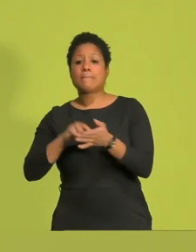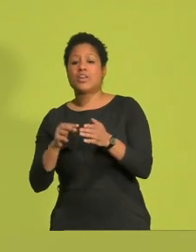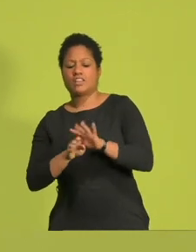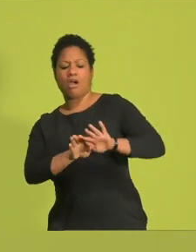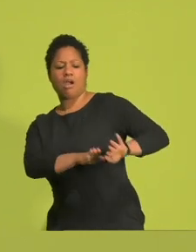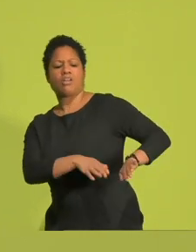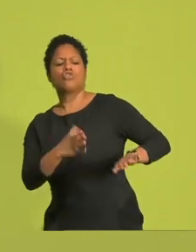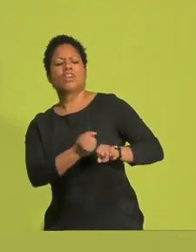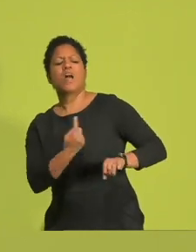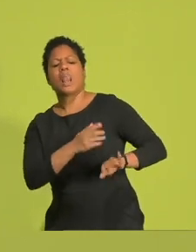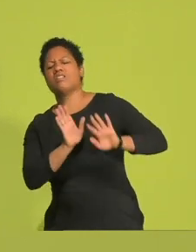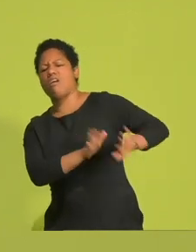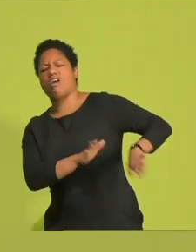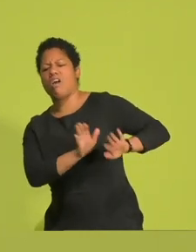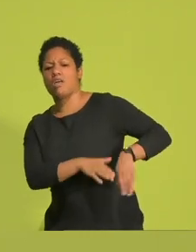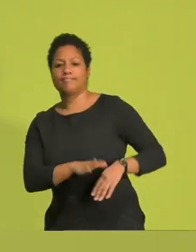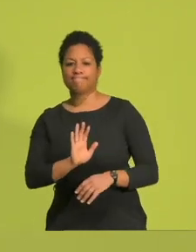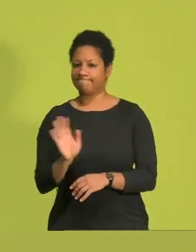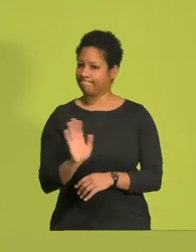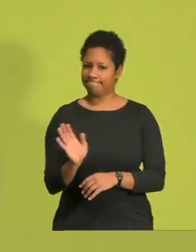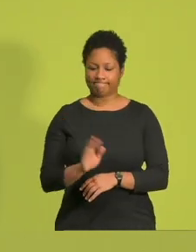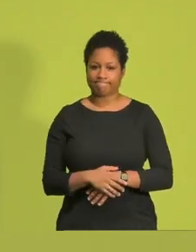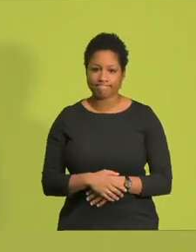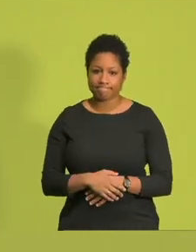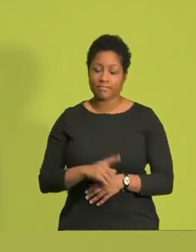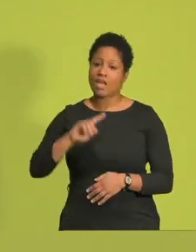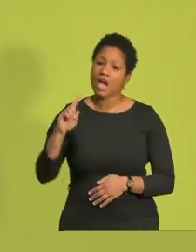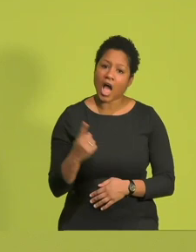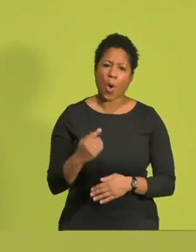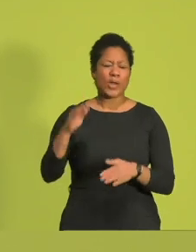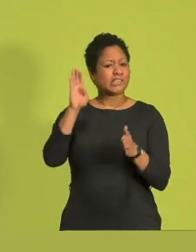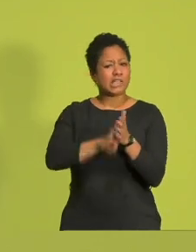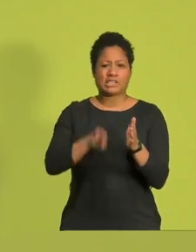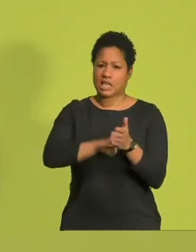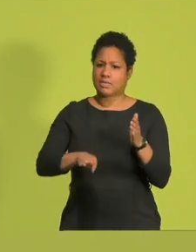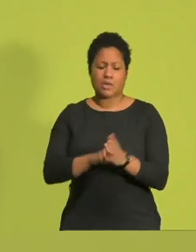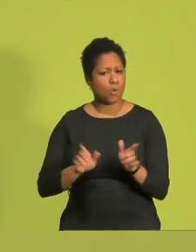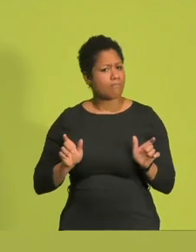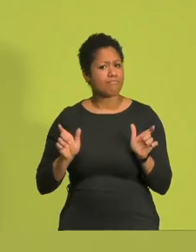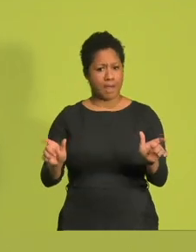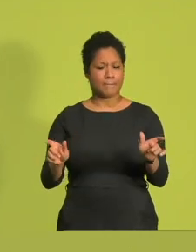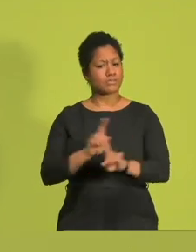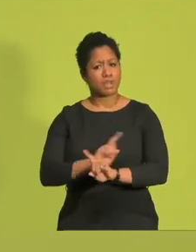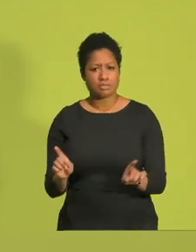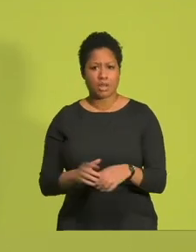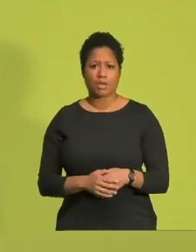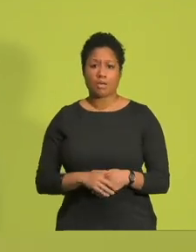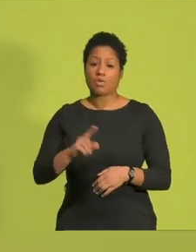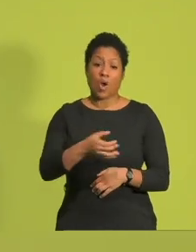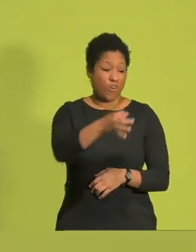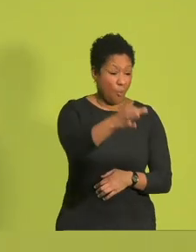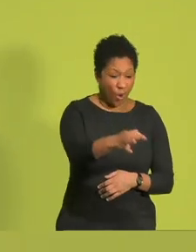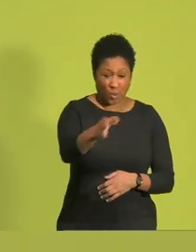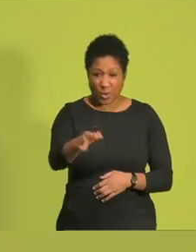das schon alleine schaffen. Wir schaffen ein starkes Schwert gegen Diskriminierung und wir werden investieren in Orte, an